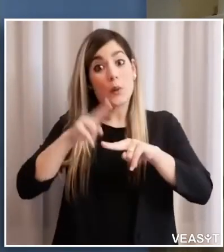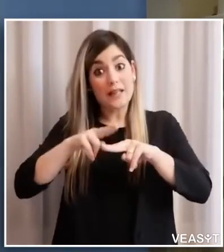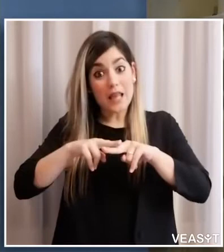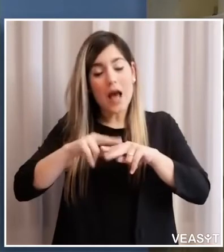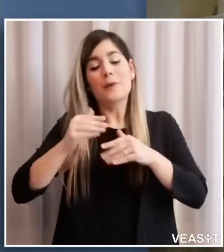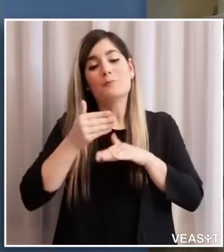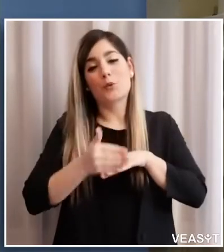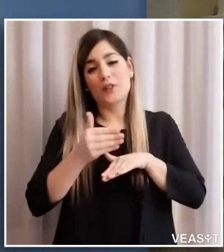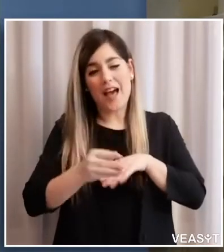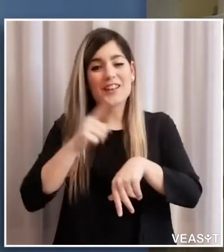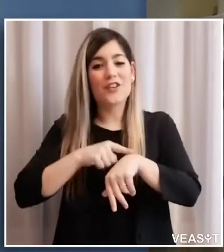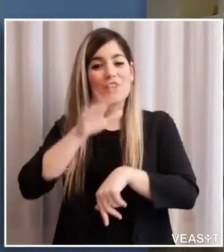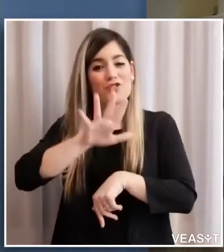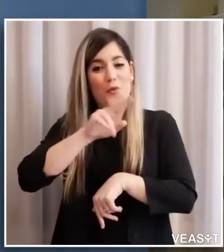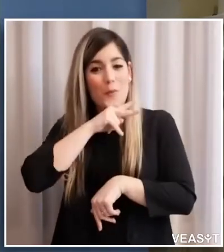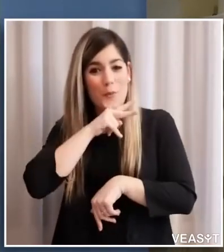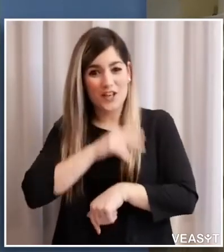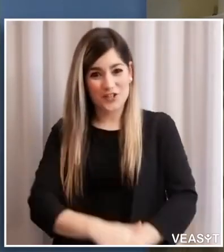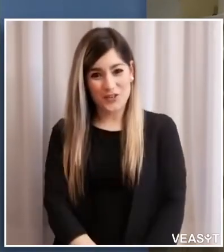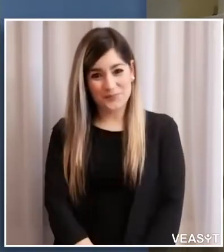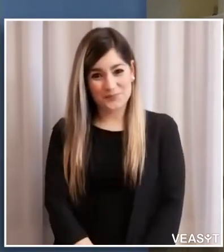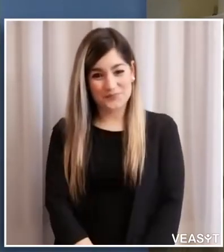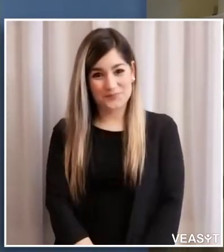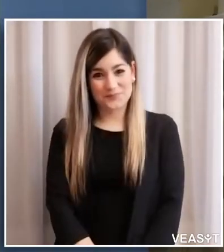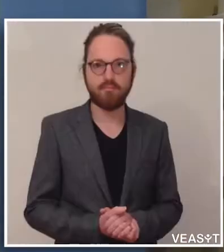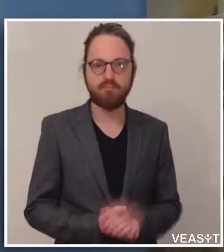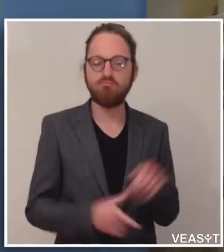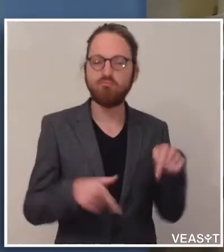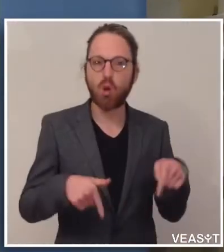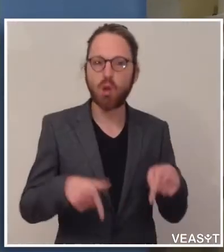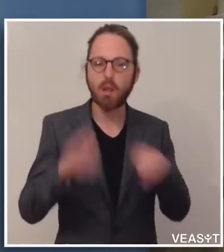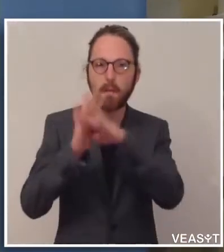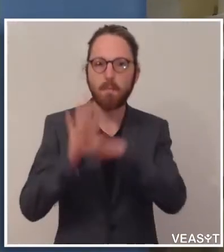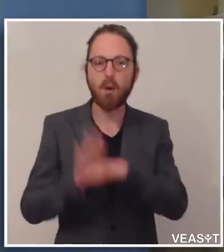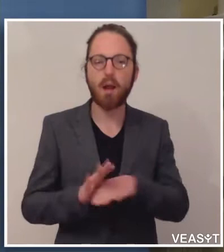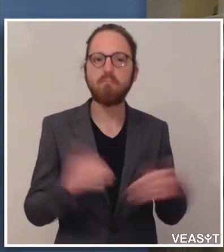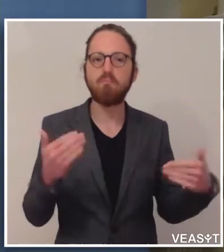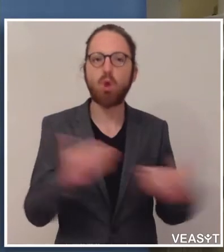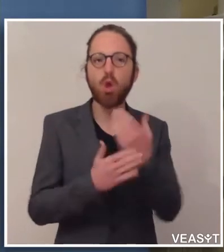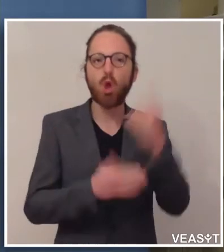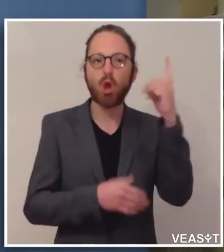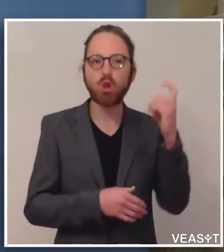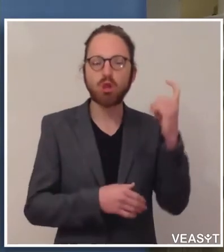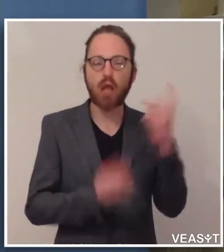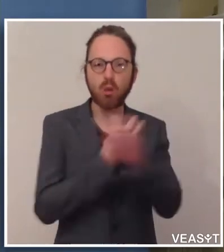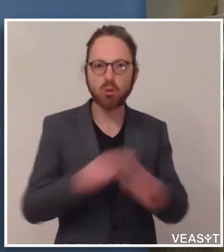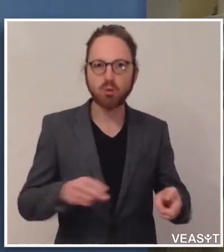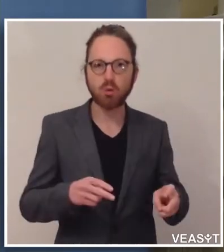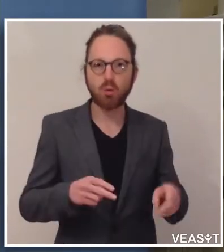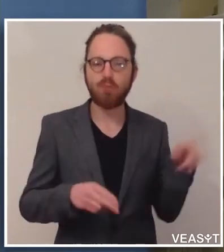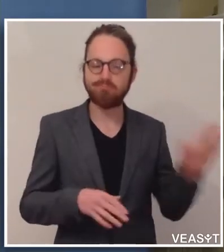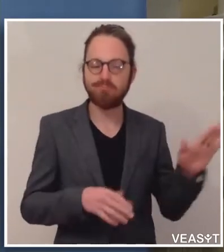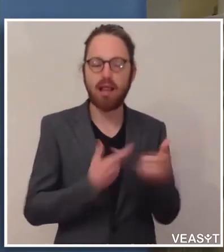alle ore 17. Im Programm Neustart Südtirol der Landesregierung sind wesentliche Maßnahmen für die